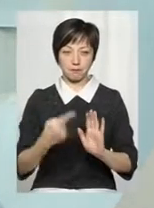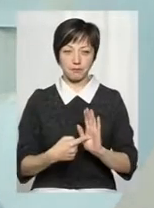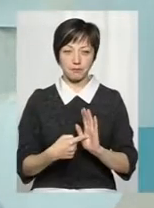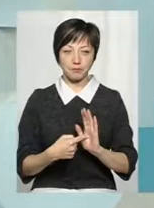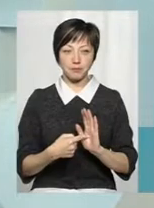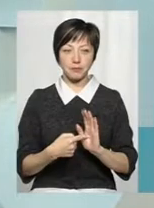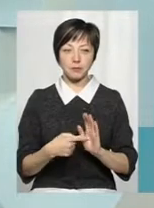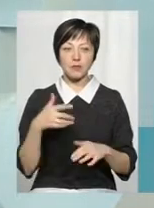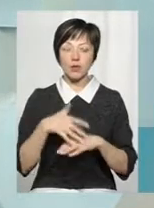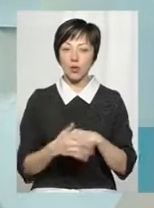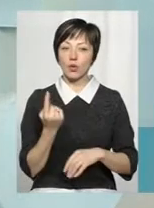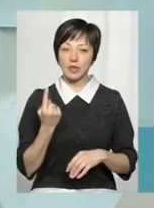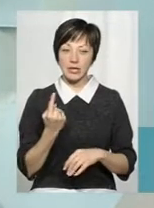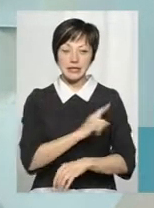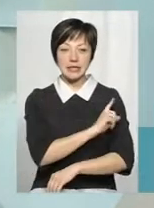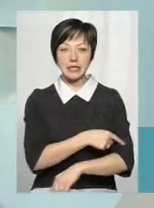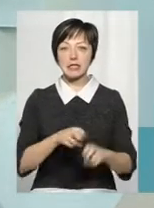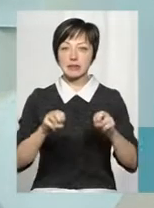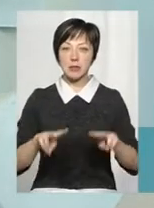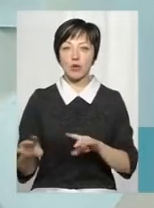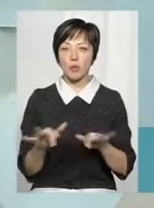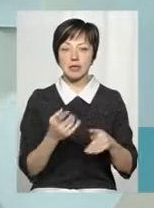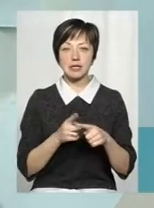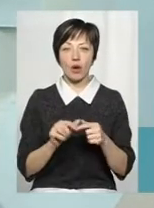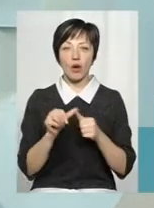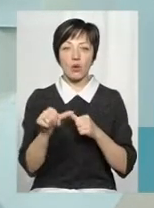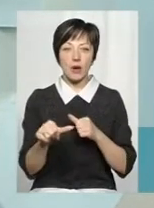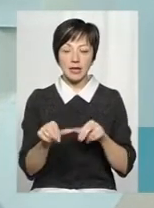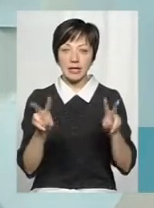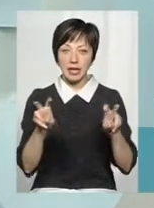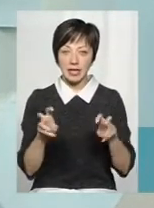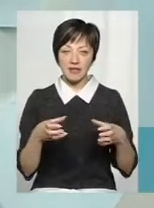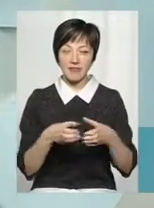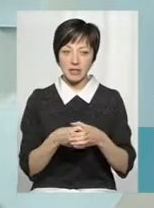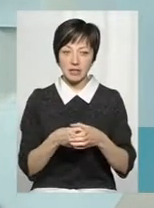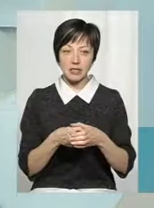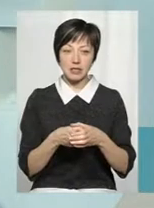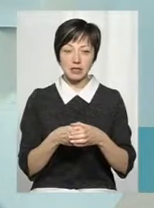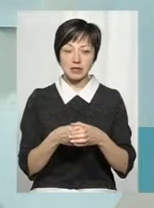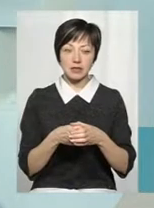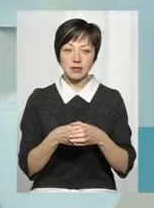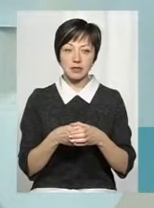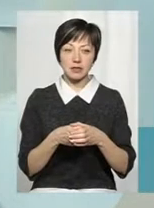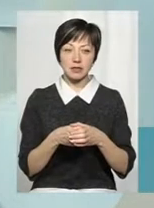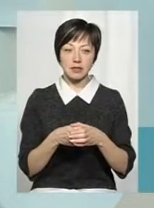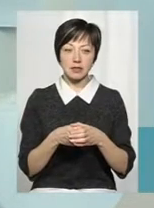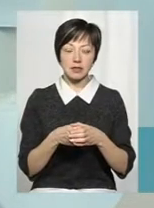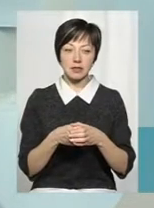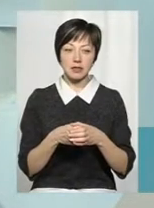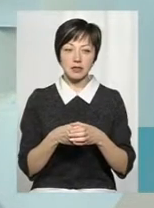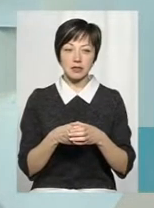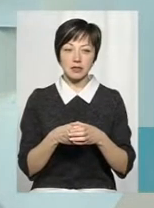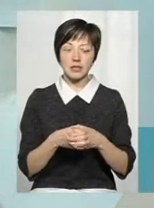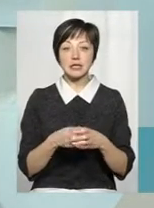Ну, зрозуміти одне, що сили спеціальних операцій – це окремий рід військ. За нагоди, не те, що навіть